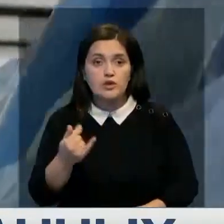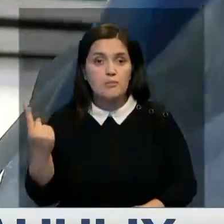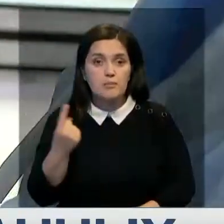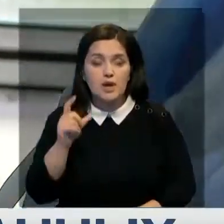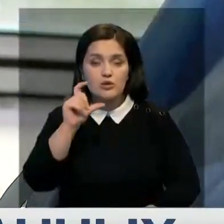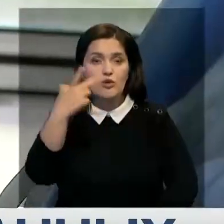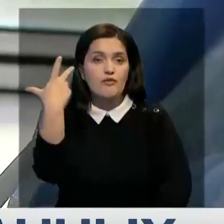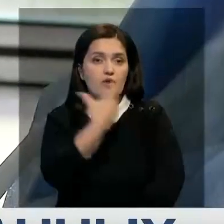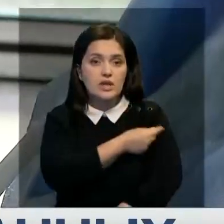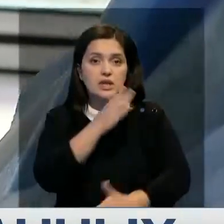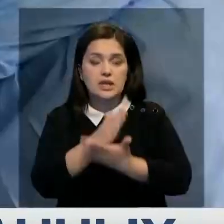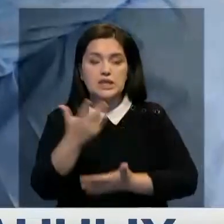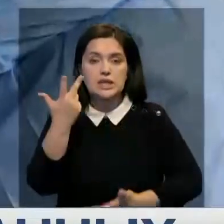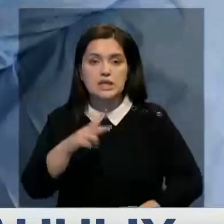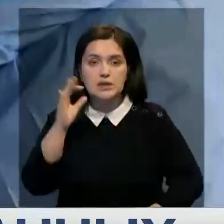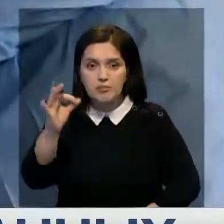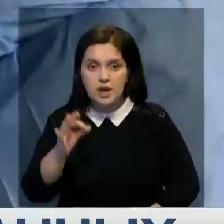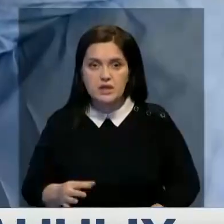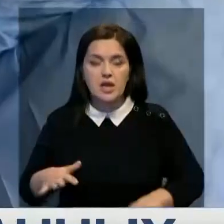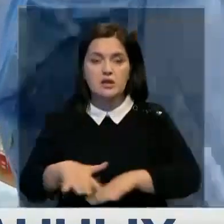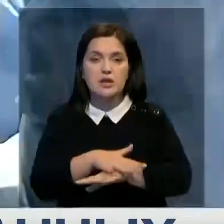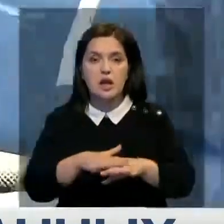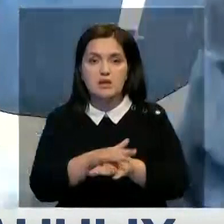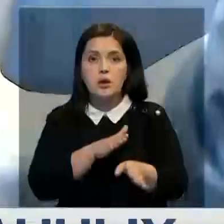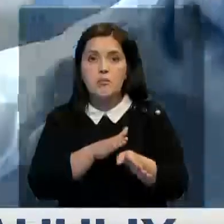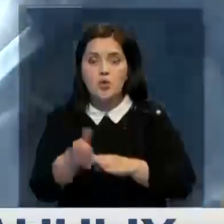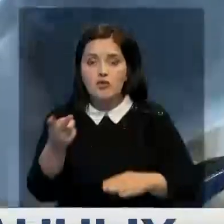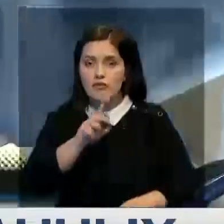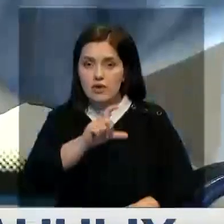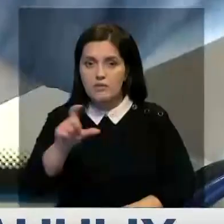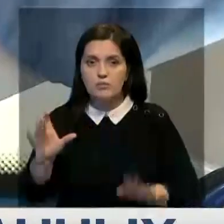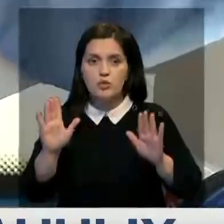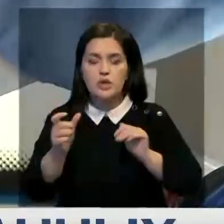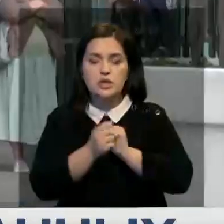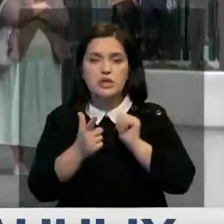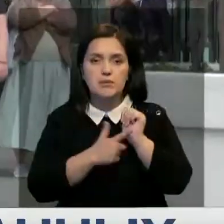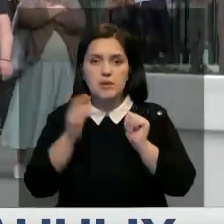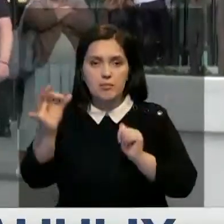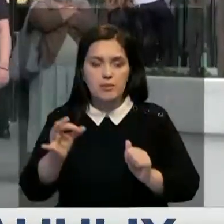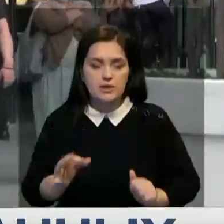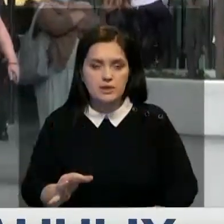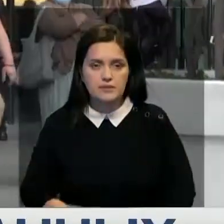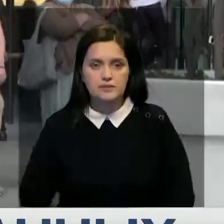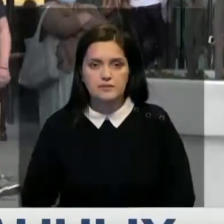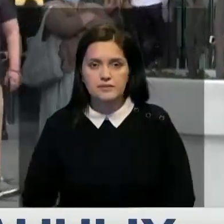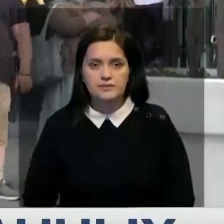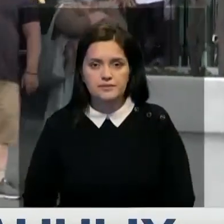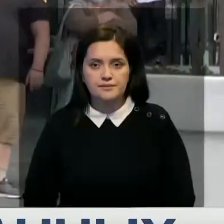вакцины получили почти 30% населения, а полностью привиты лишь 17% жителей страны.